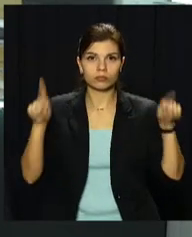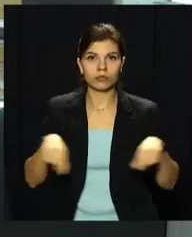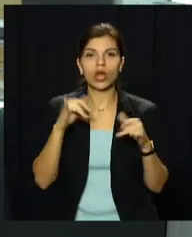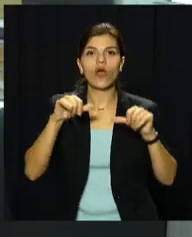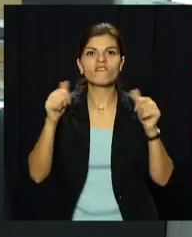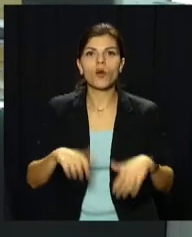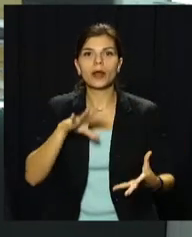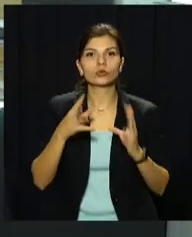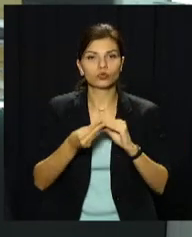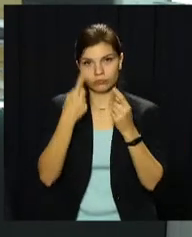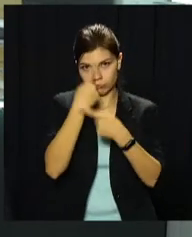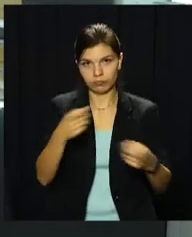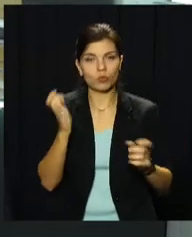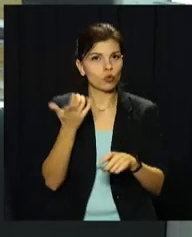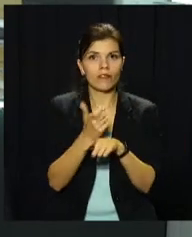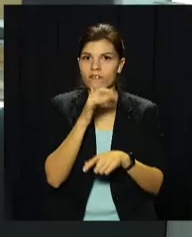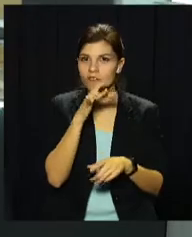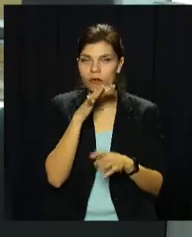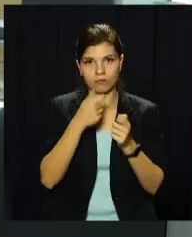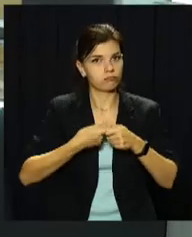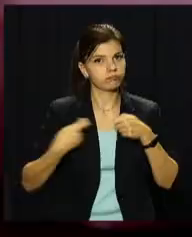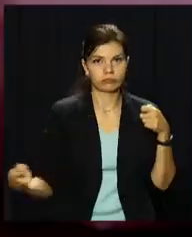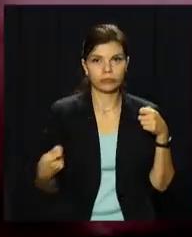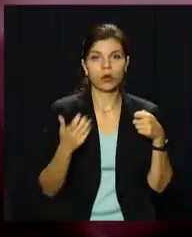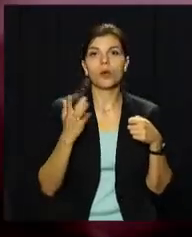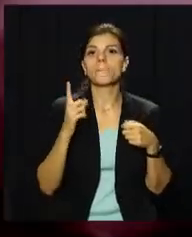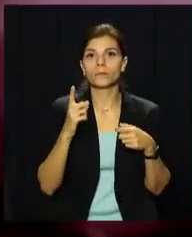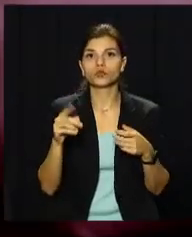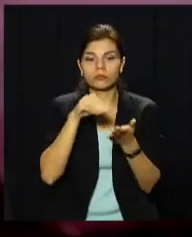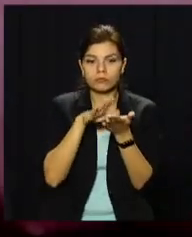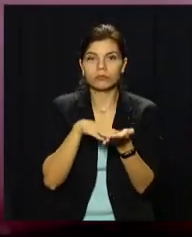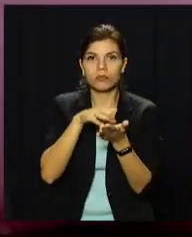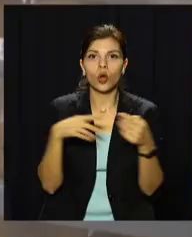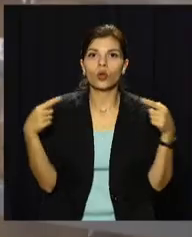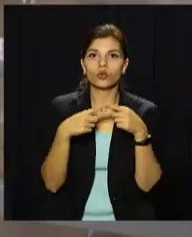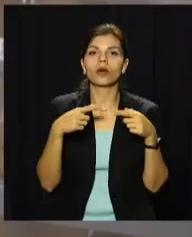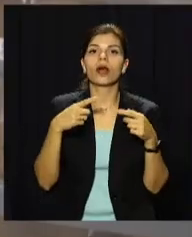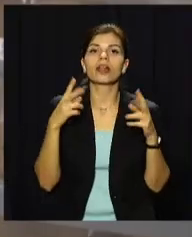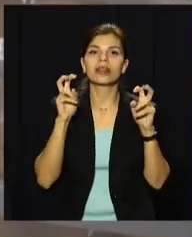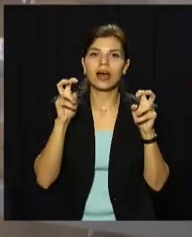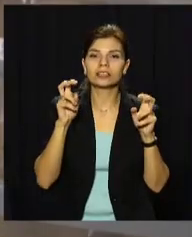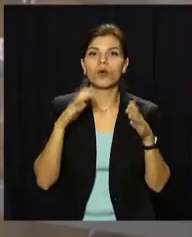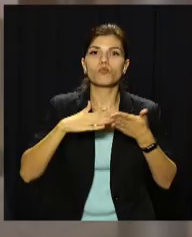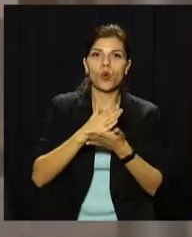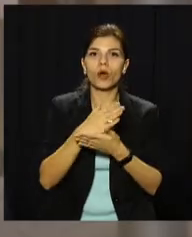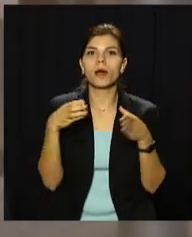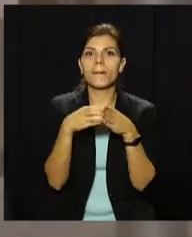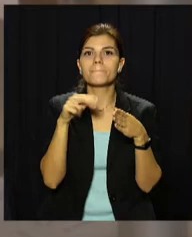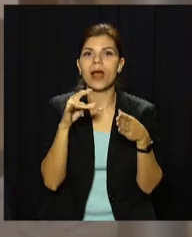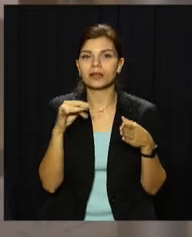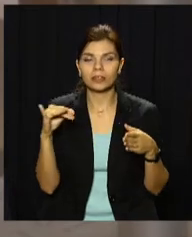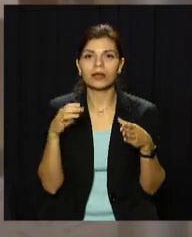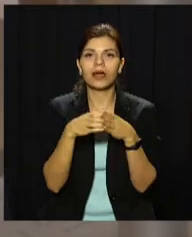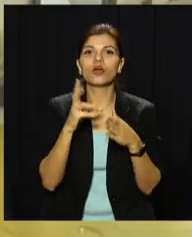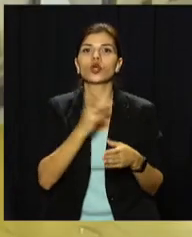оформлення результатів займуть дуже багато часу. Оскільки внесення повних назв місцевих організацій політичних партій і даних